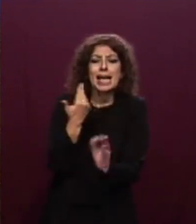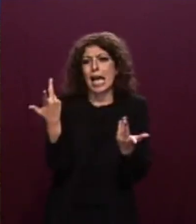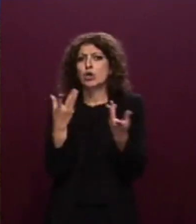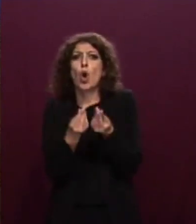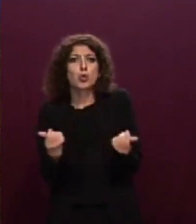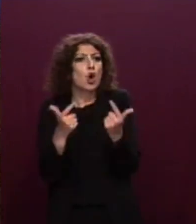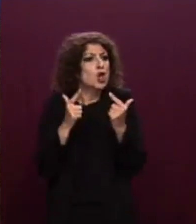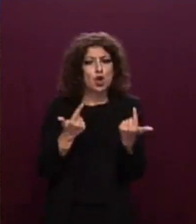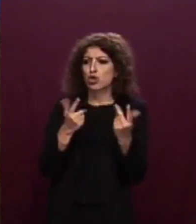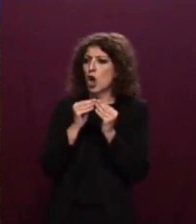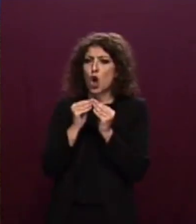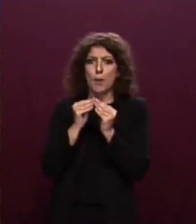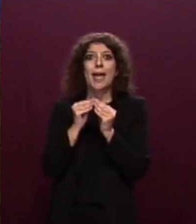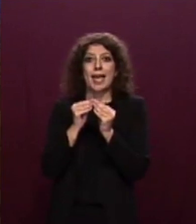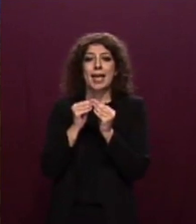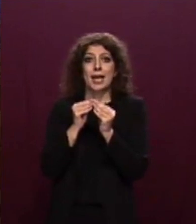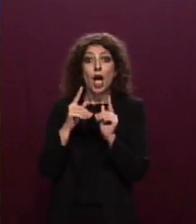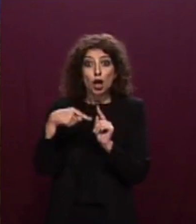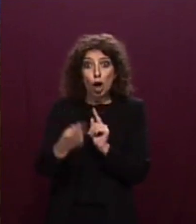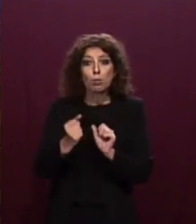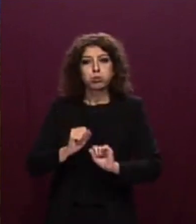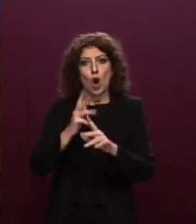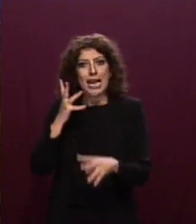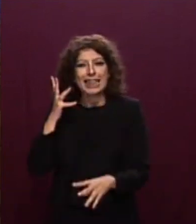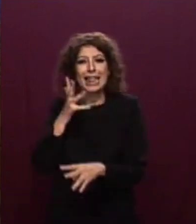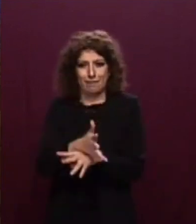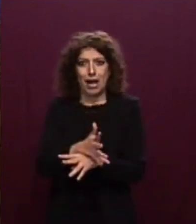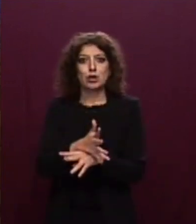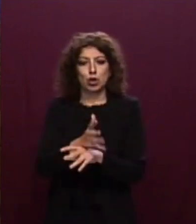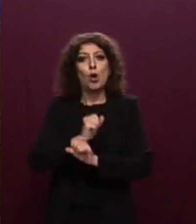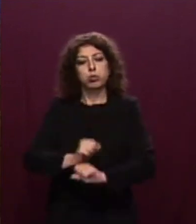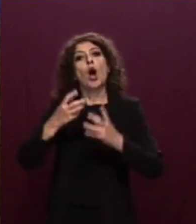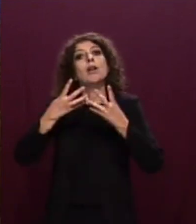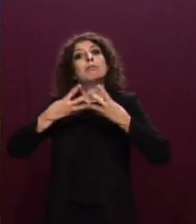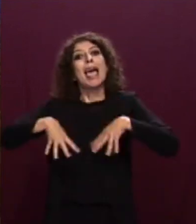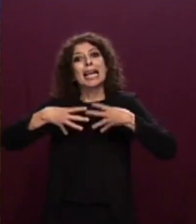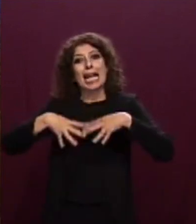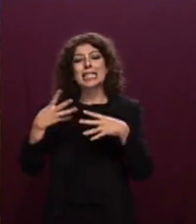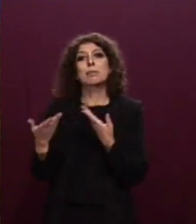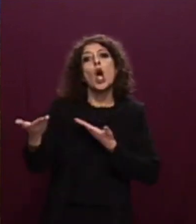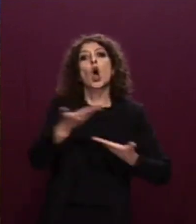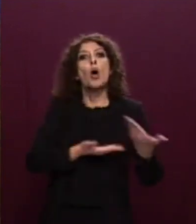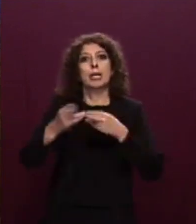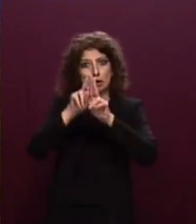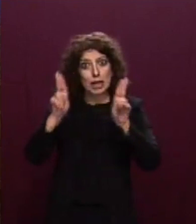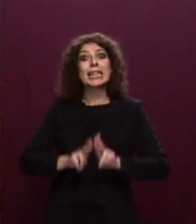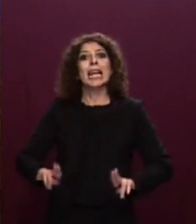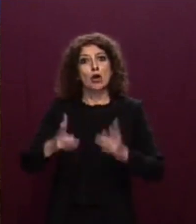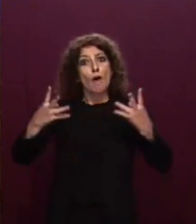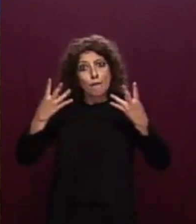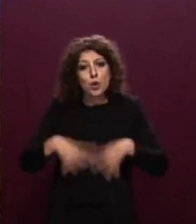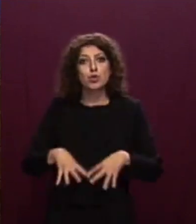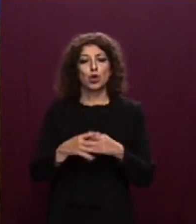soluzioni, quindi solo, allorquando fosse successo questo, i meccanismi della cooperazione internazionale. Pertanto, nelle